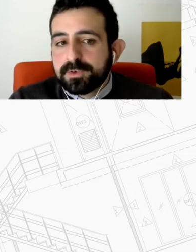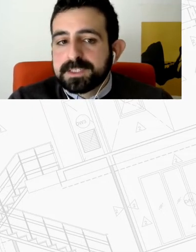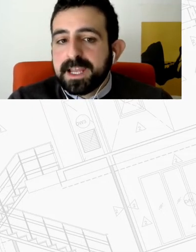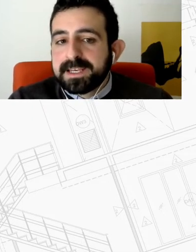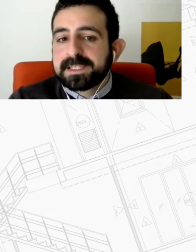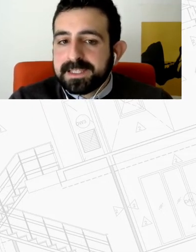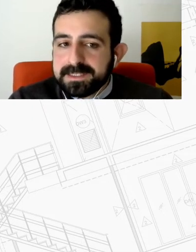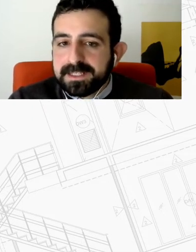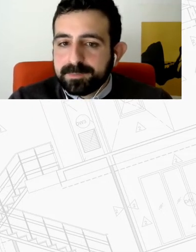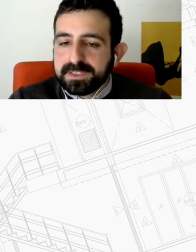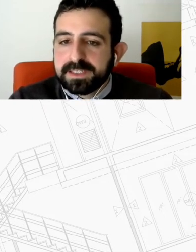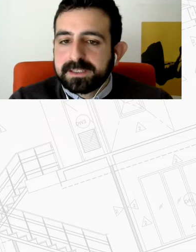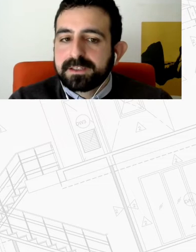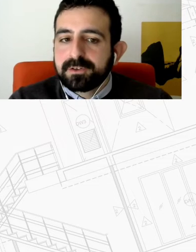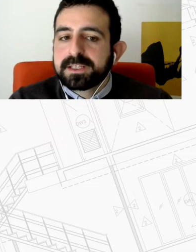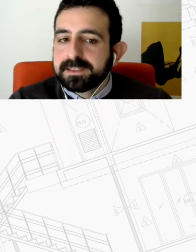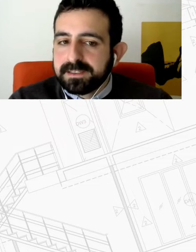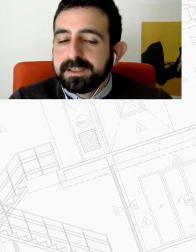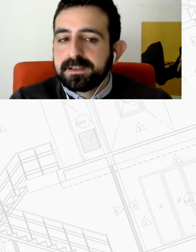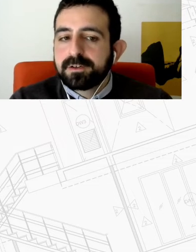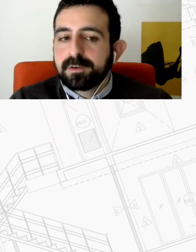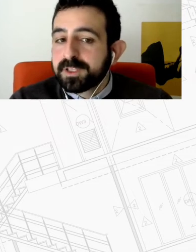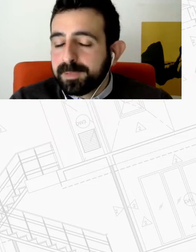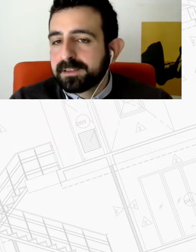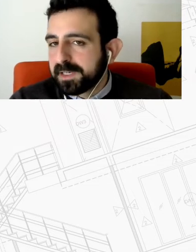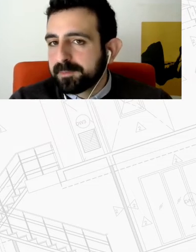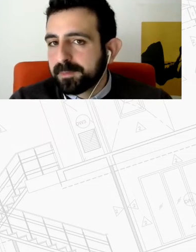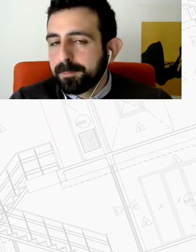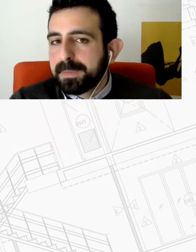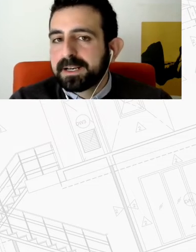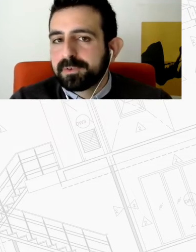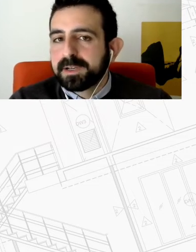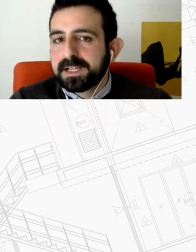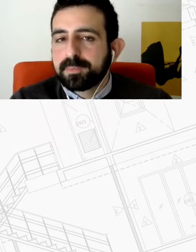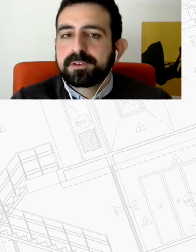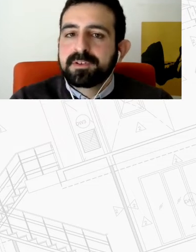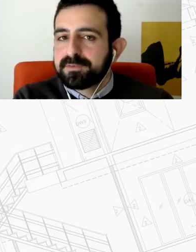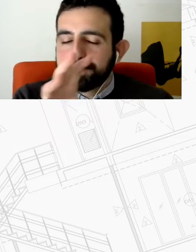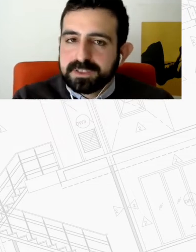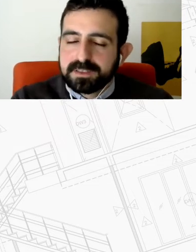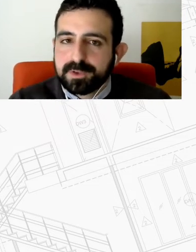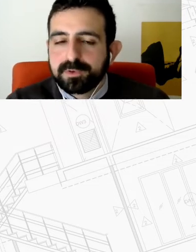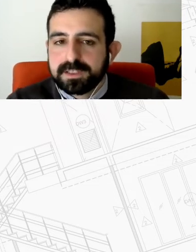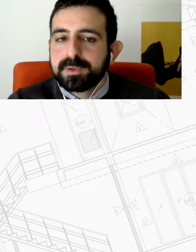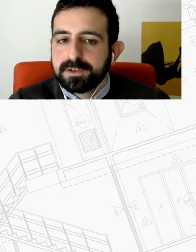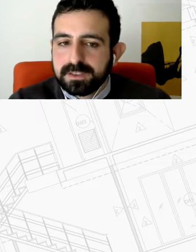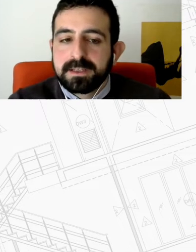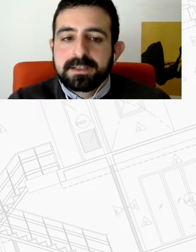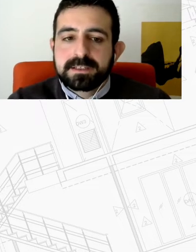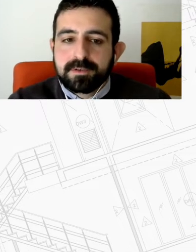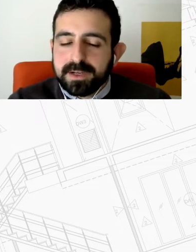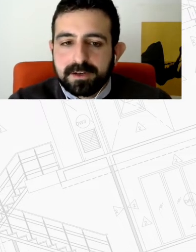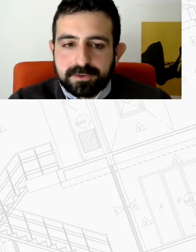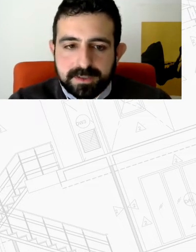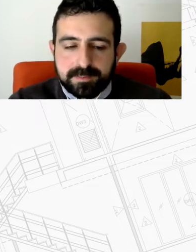γαλλικές πόλεις ένα στα τέσσερα σπίτια είναι η κοινωνική κατοικία όμως και πάλι δεν μιλάμε για μία πάρα πολύ μεγάλη πόλη βέβαια βάζοντας και τη μετροπολιτική περιοχή